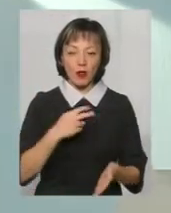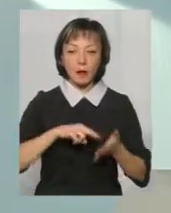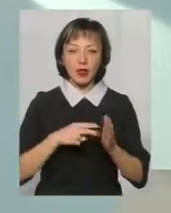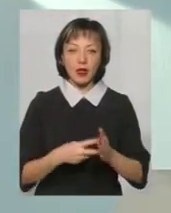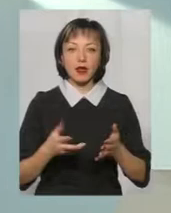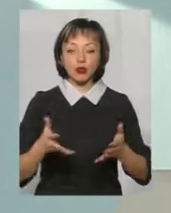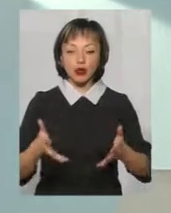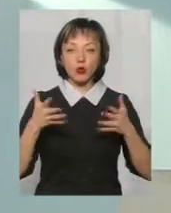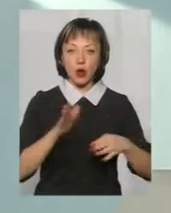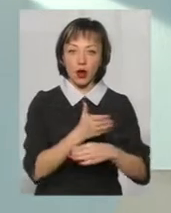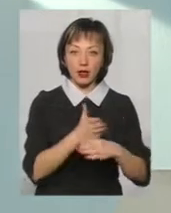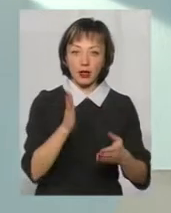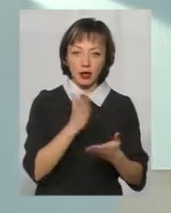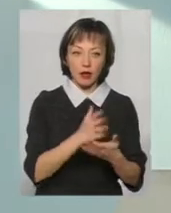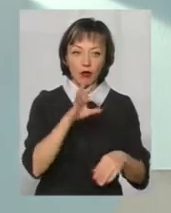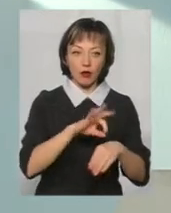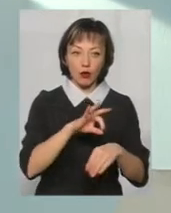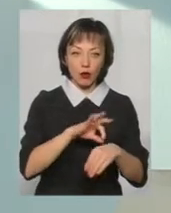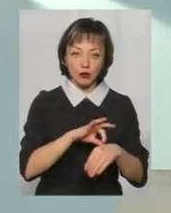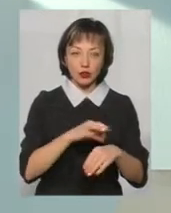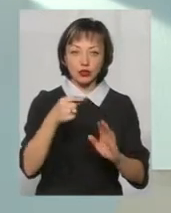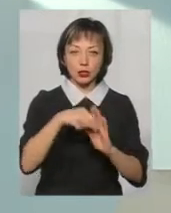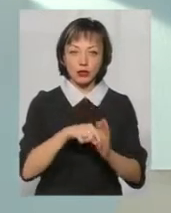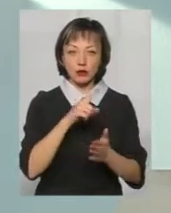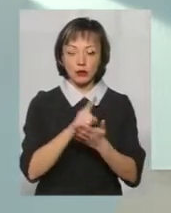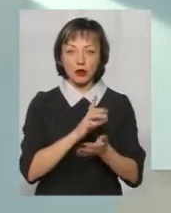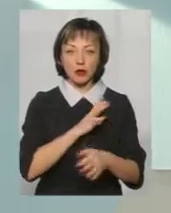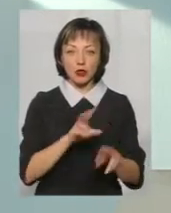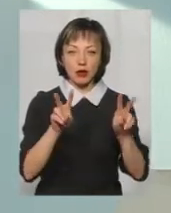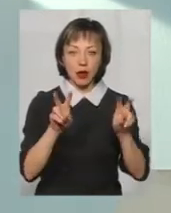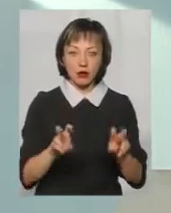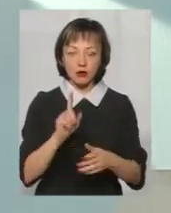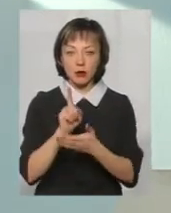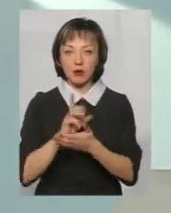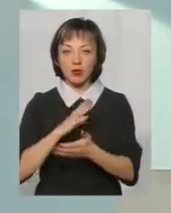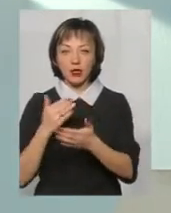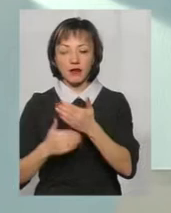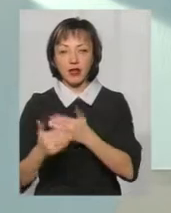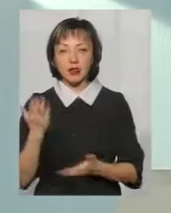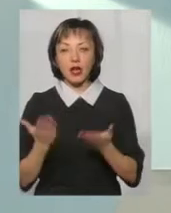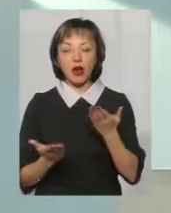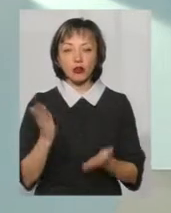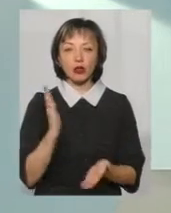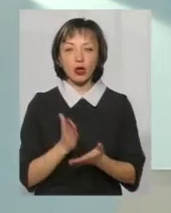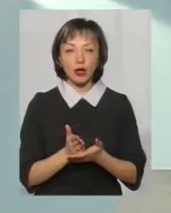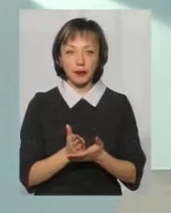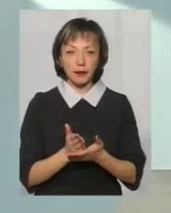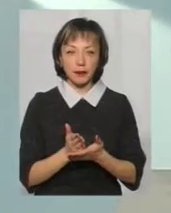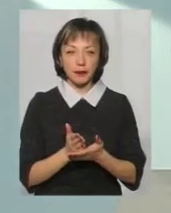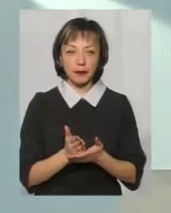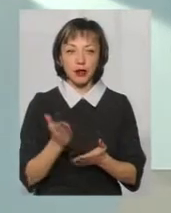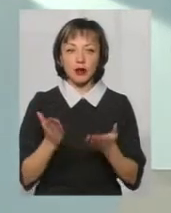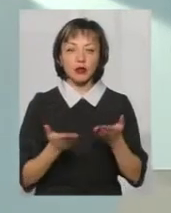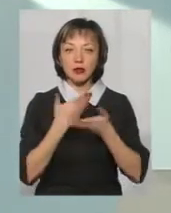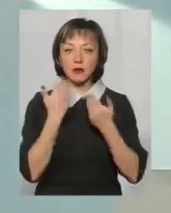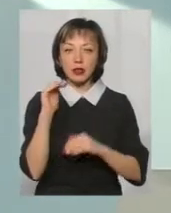градацію. Якщо є хвороба, значить, має бути діагноз, має бути інвалідність. Якщо є, якщо немає,